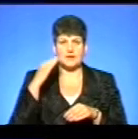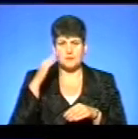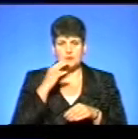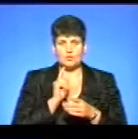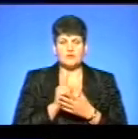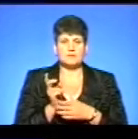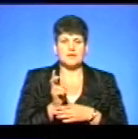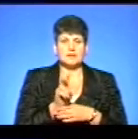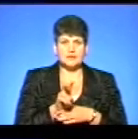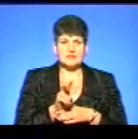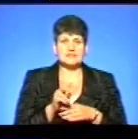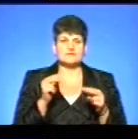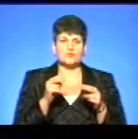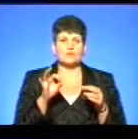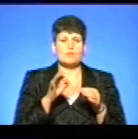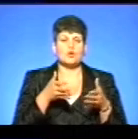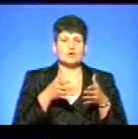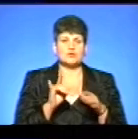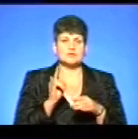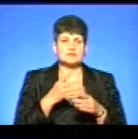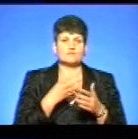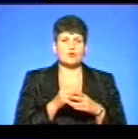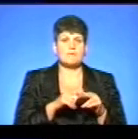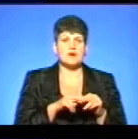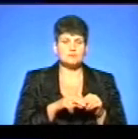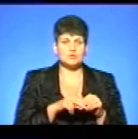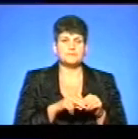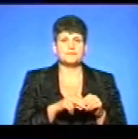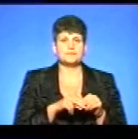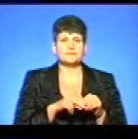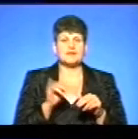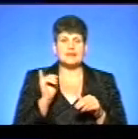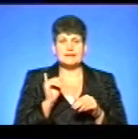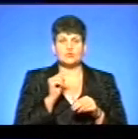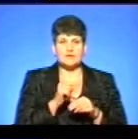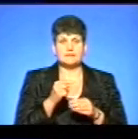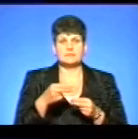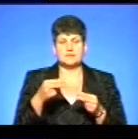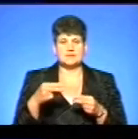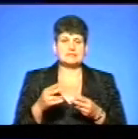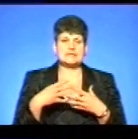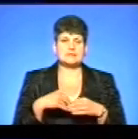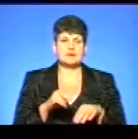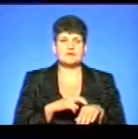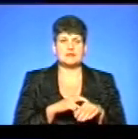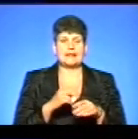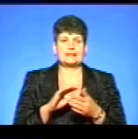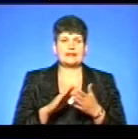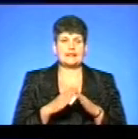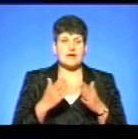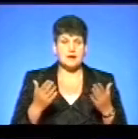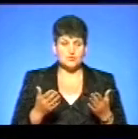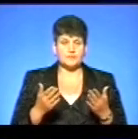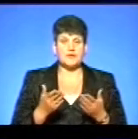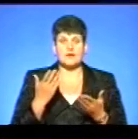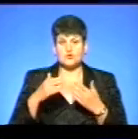з свідомством про народження дитини, з своїм паспортом, один з батьків, і тоді він укладає сімейним лікарем декларацію. Якщо